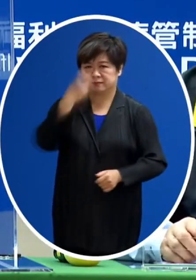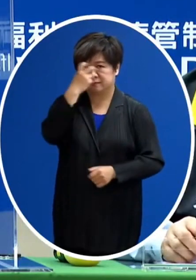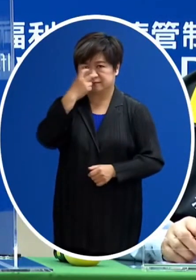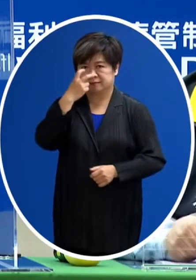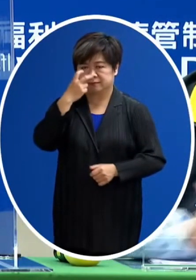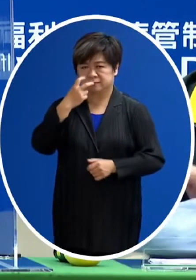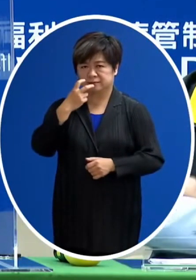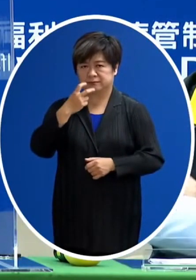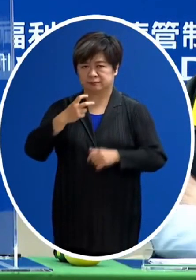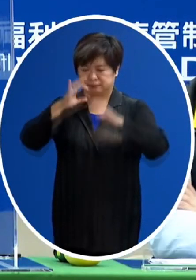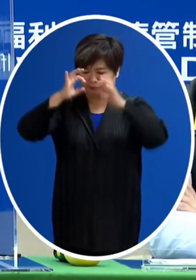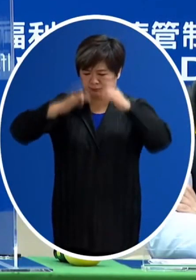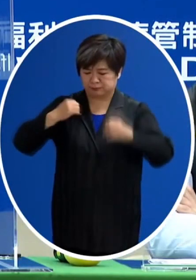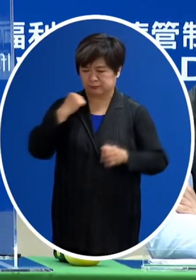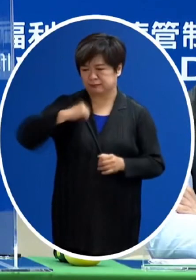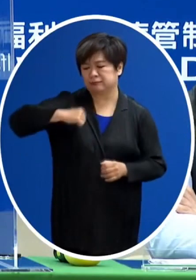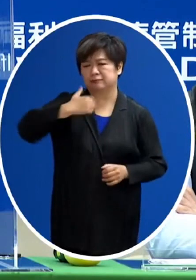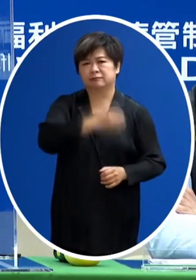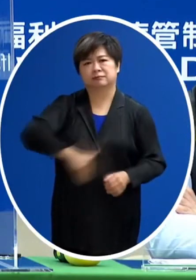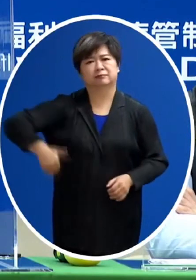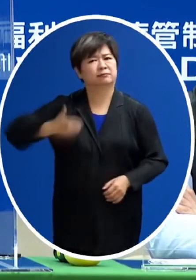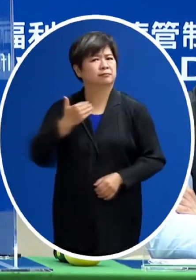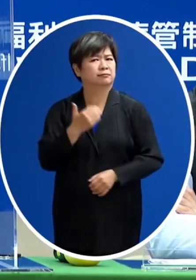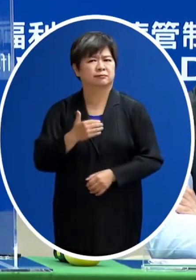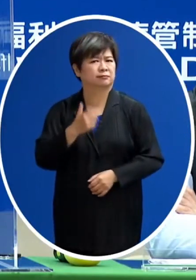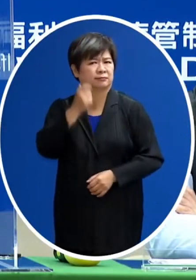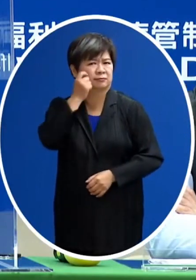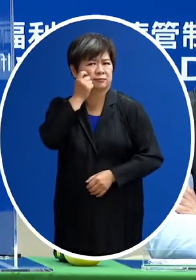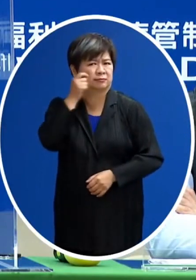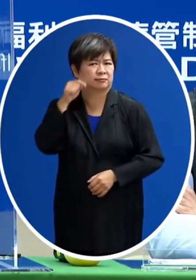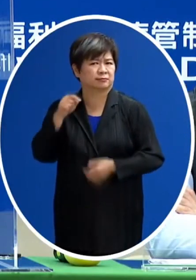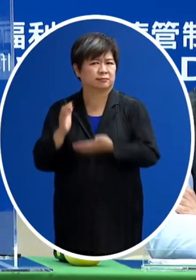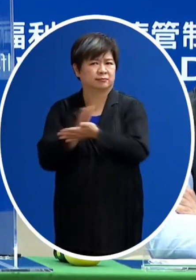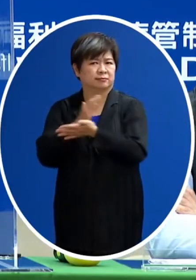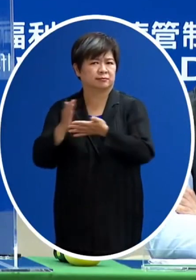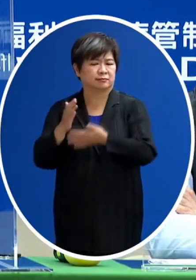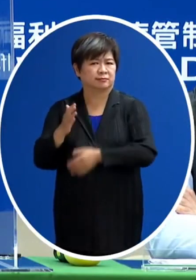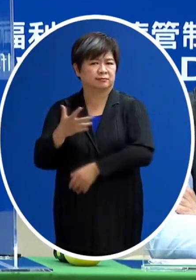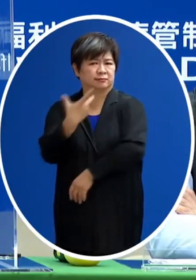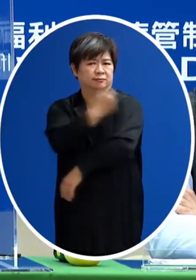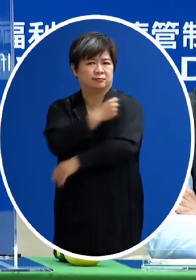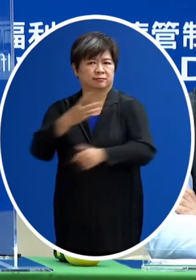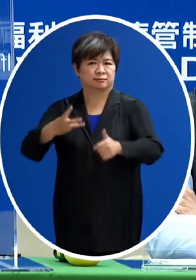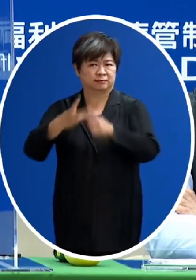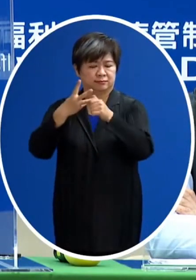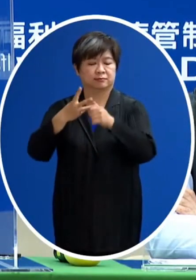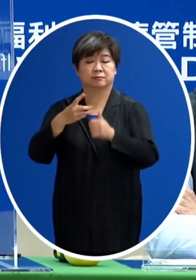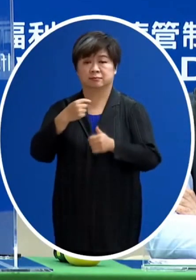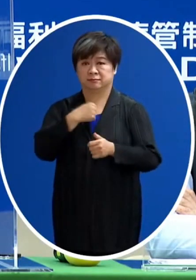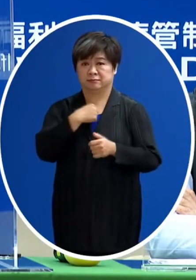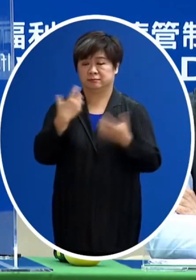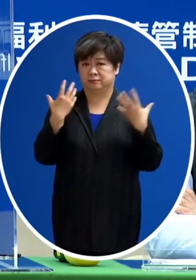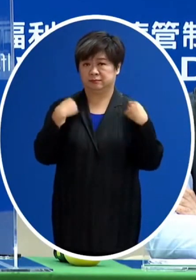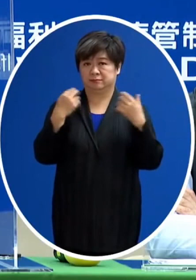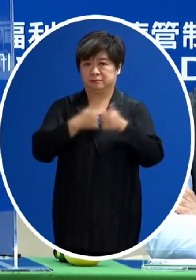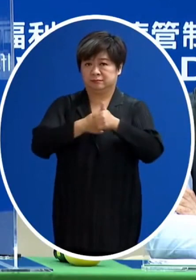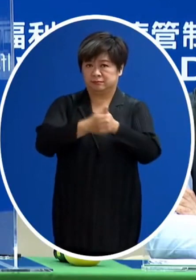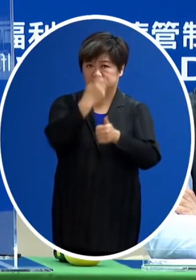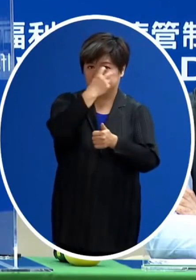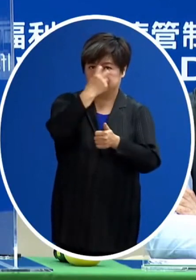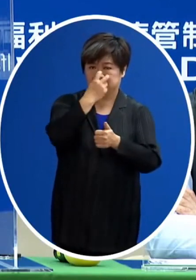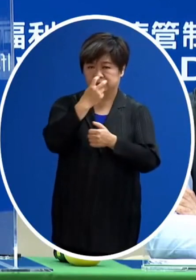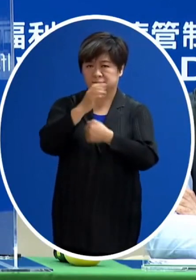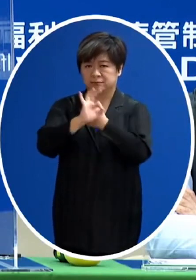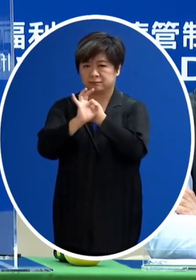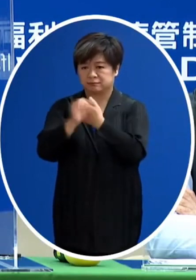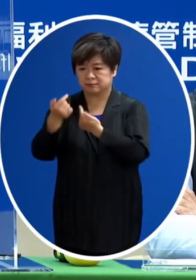的這一部分很難作為第三劑的參考但是我們持續都會有一些監測跟實驗的